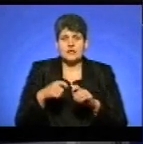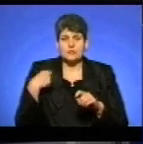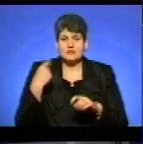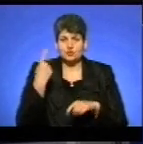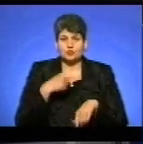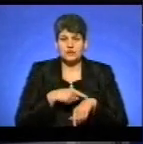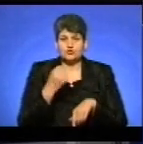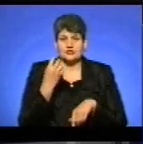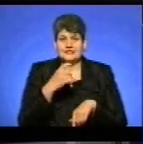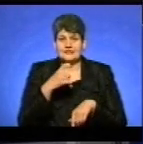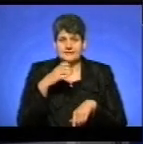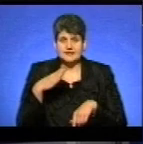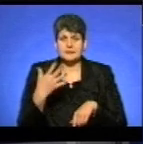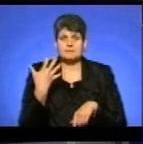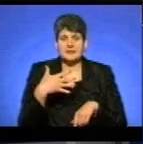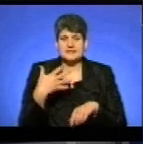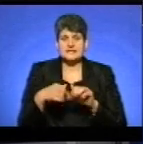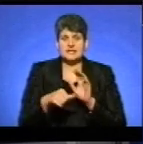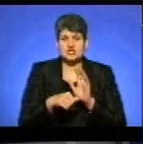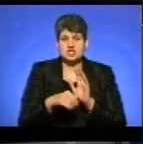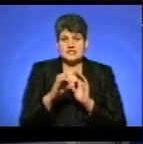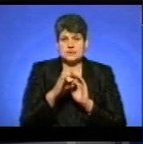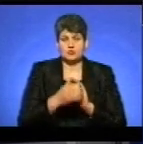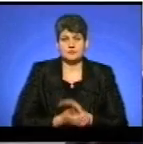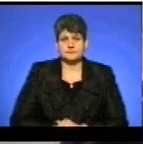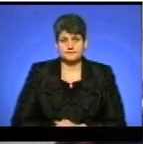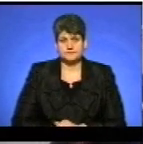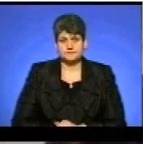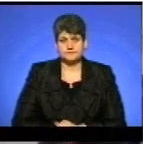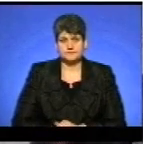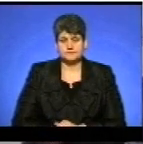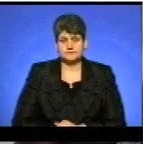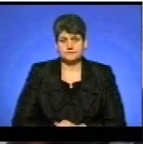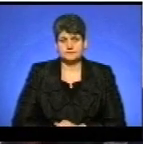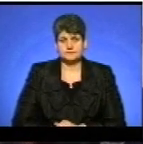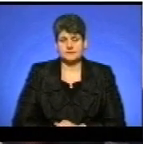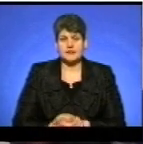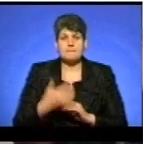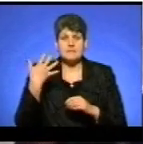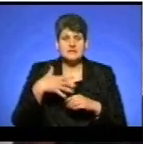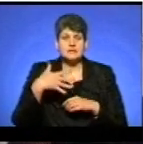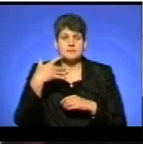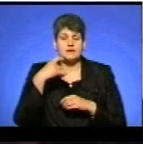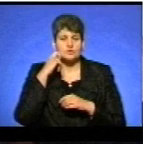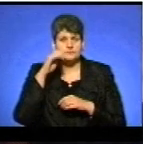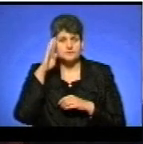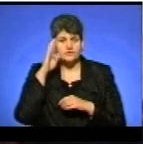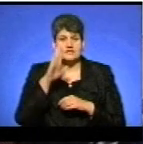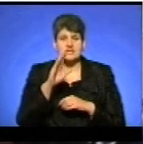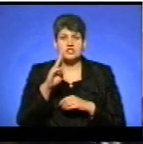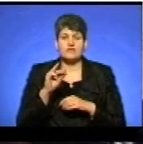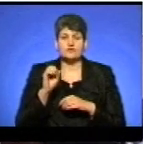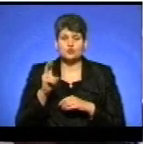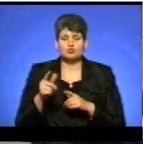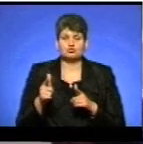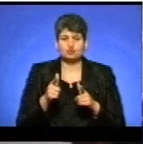годину 14 хвилин 56 секунд. 55-річний Василь Шевчук готується до